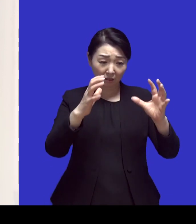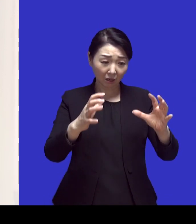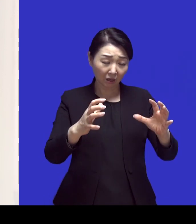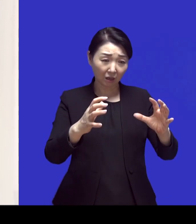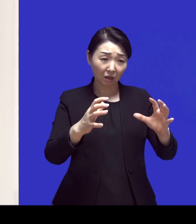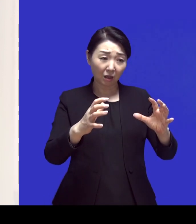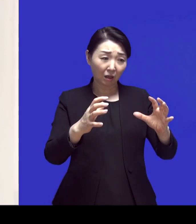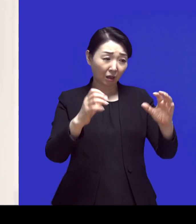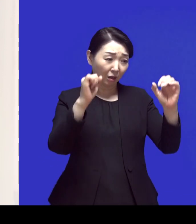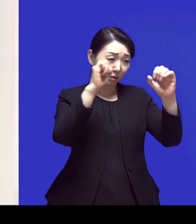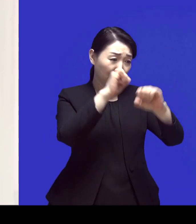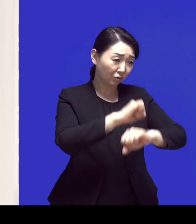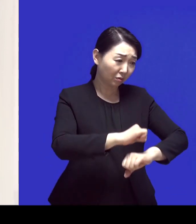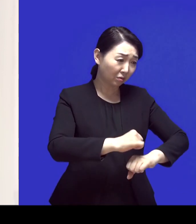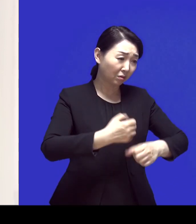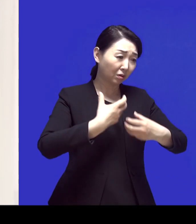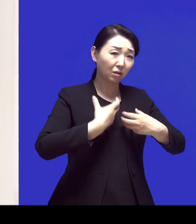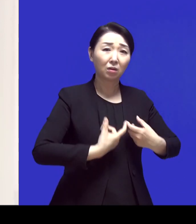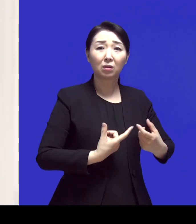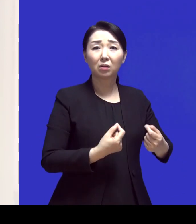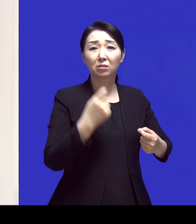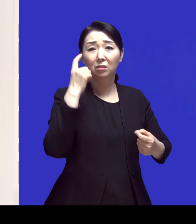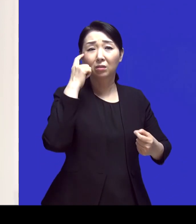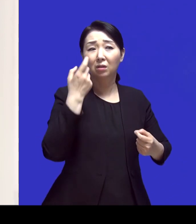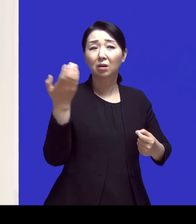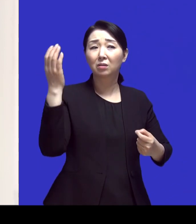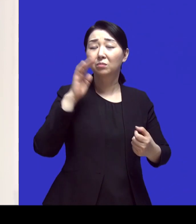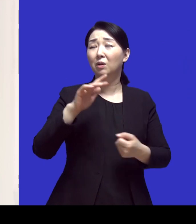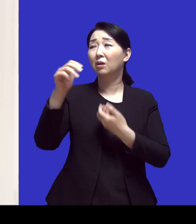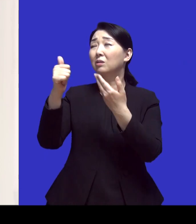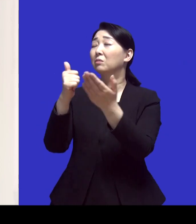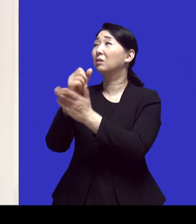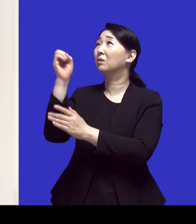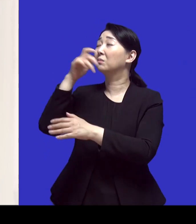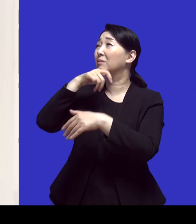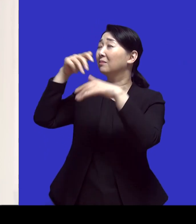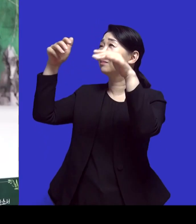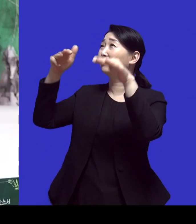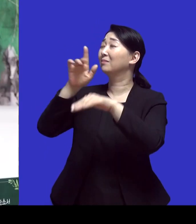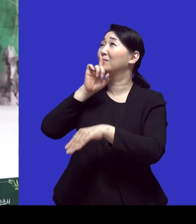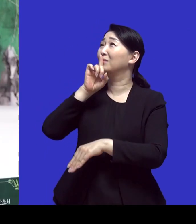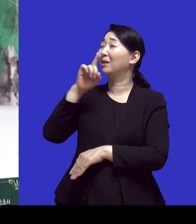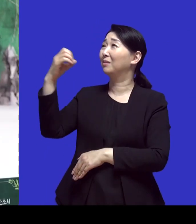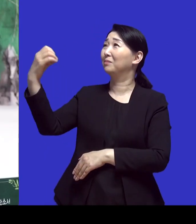거라고 생각했는데 하나님은 그걸 쏘나기라고 얘기해 주신 거야